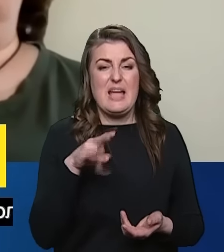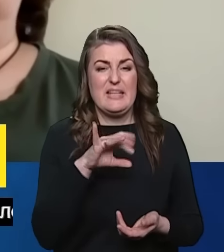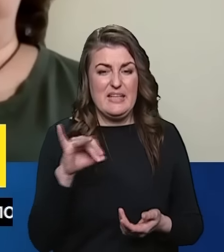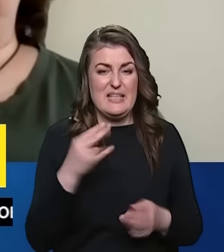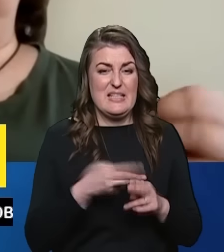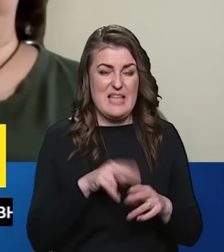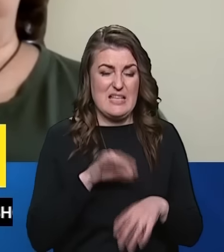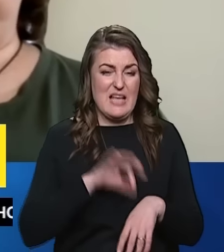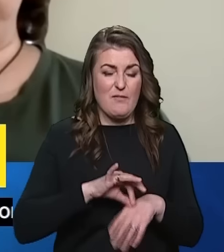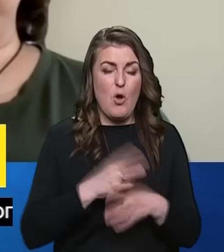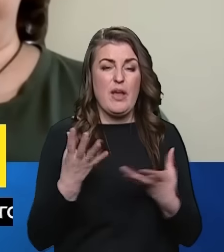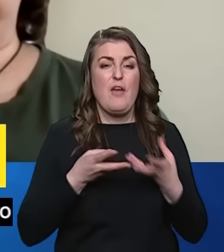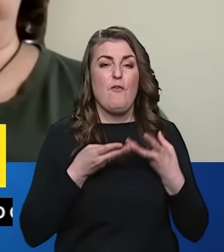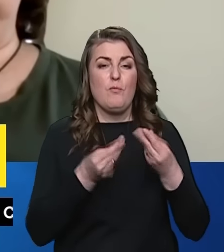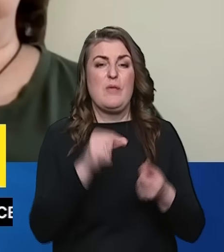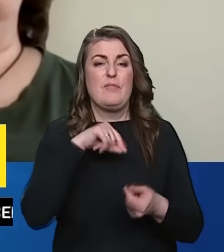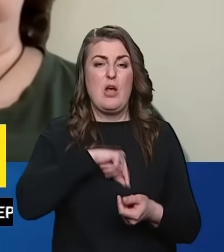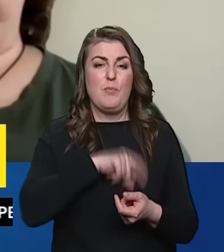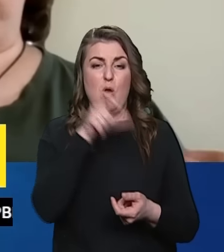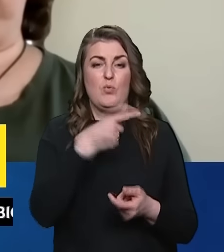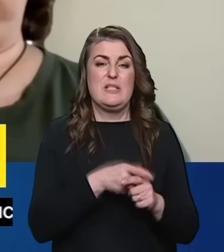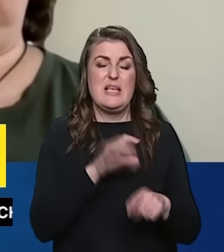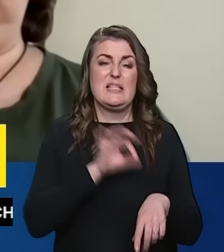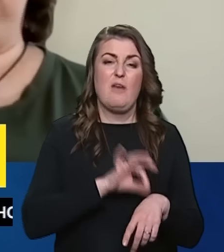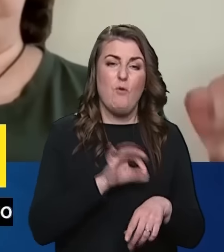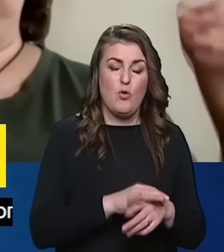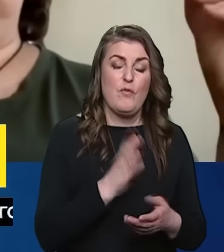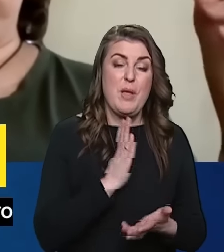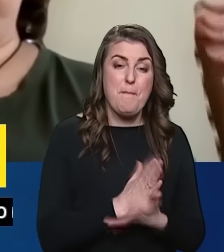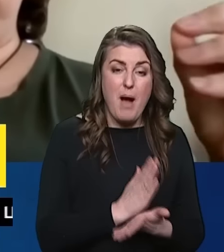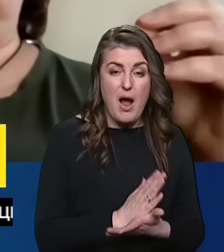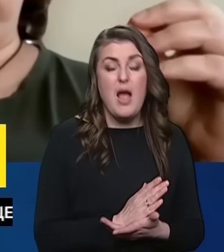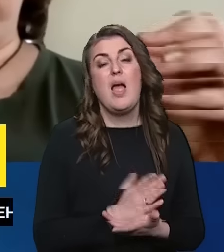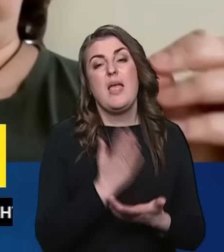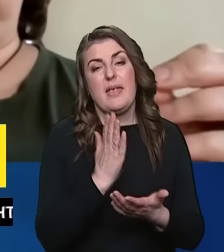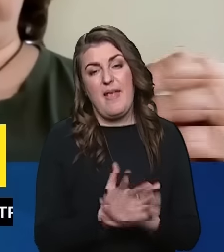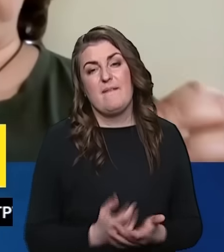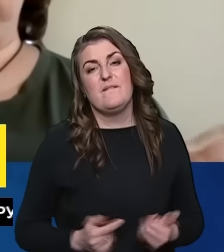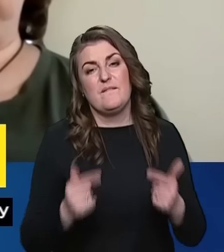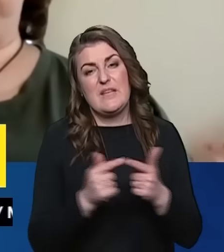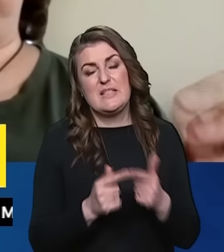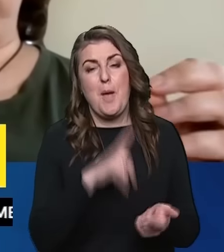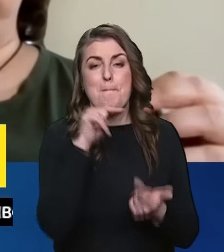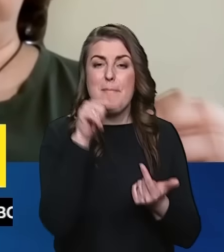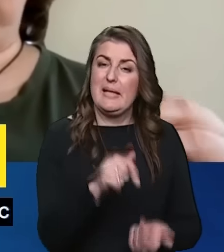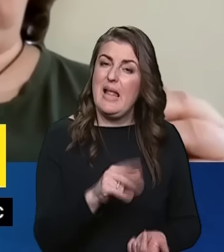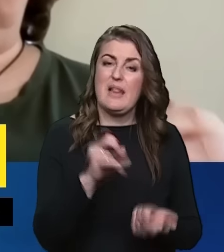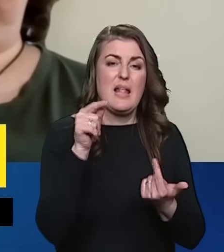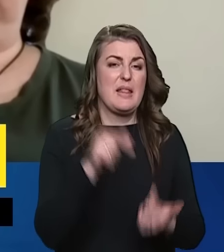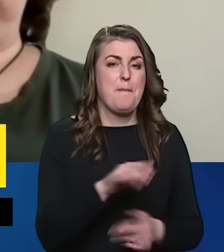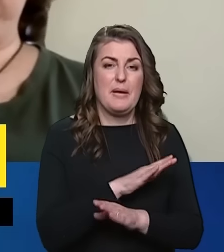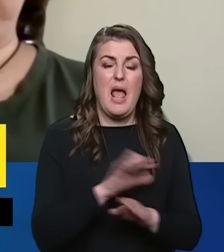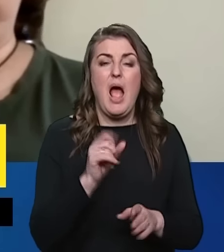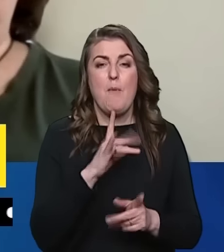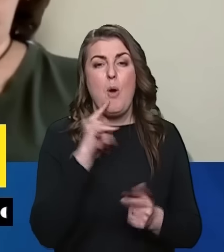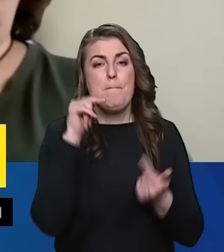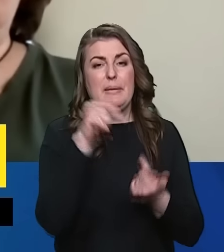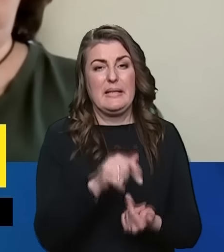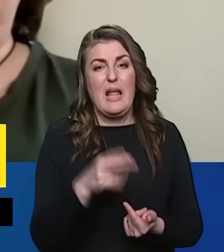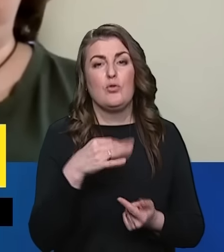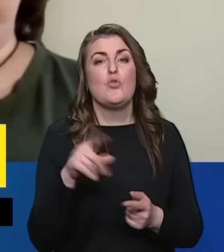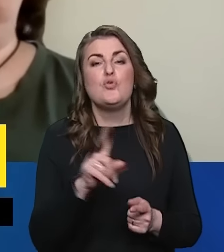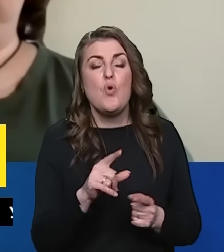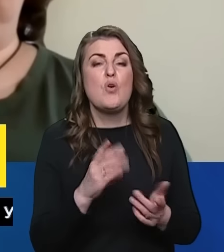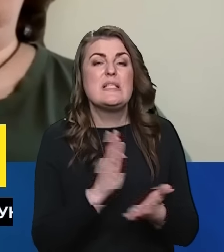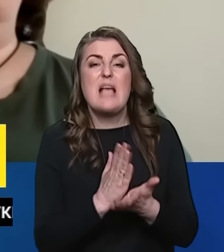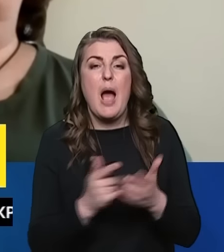захворювання, який вплив на організм людини це захворювання має, і для визначення придатності, непридатності або придатності до